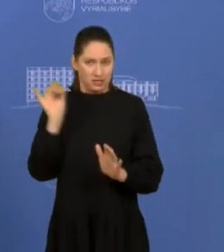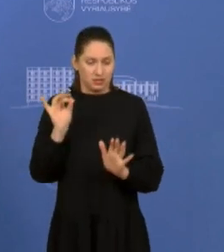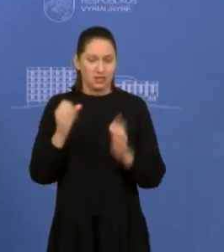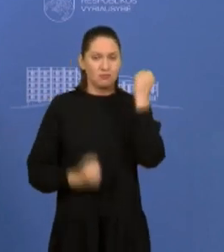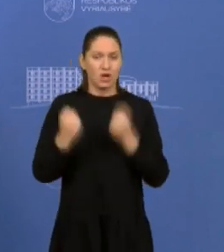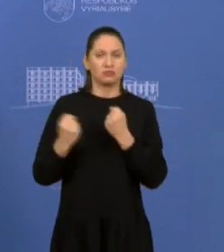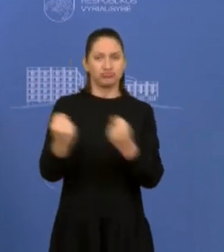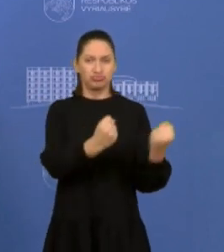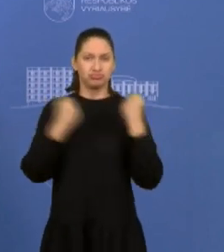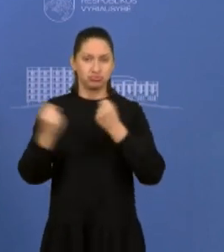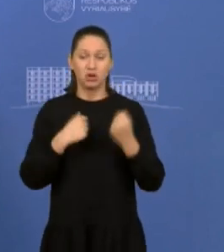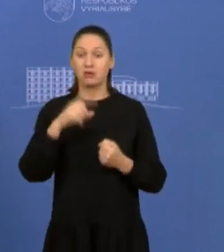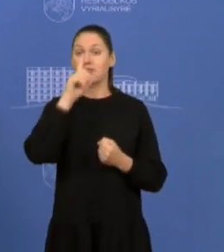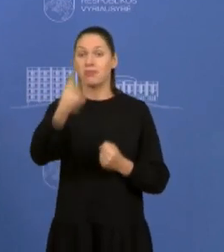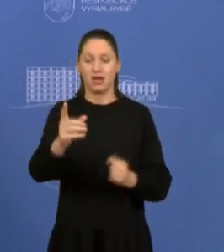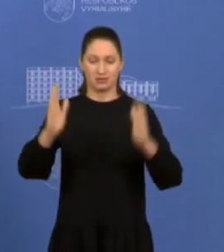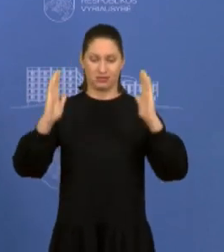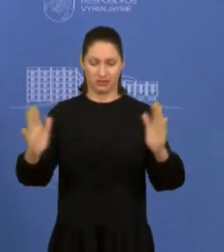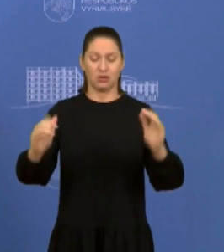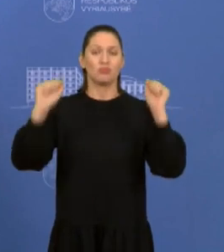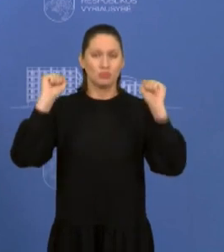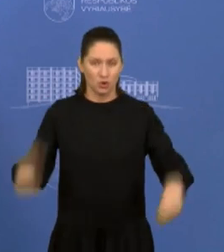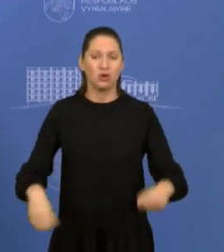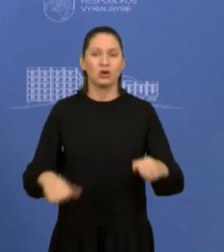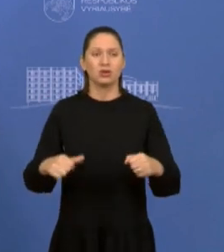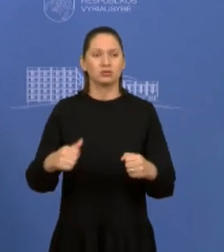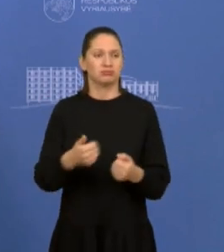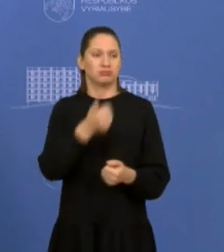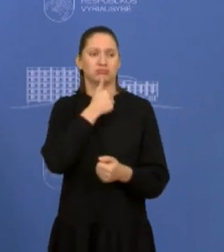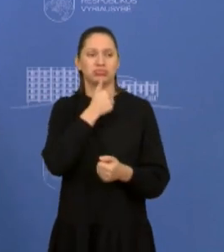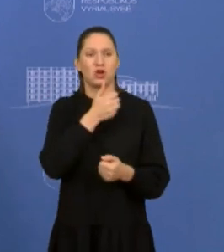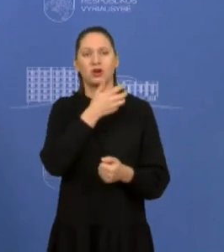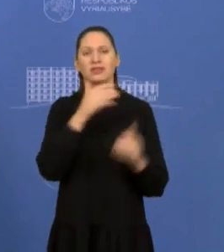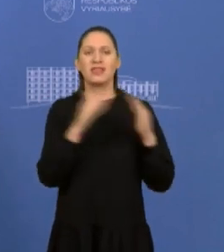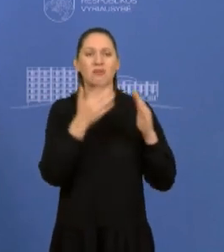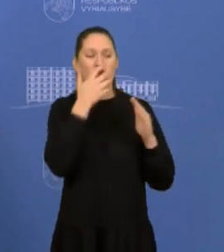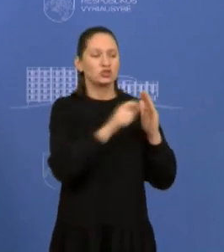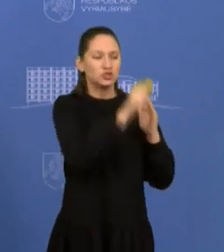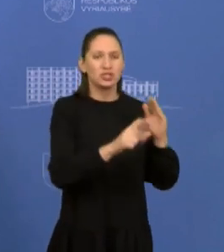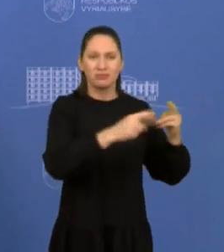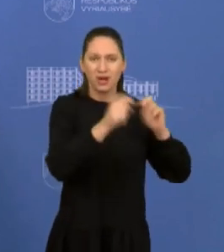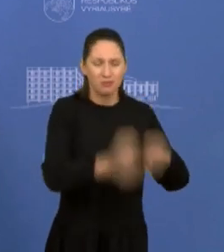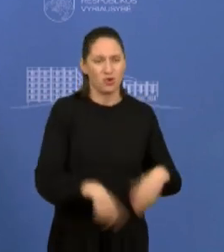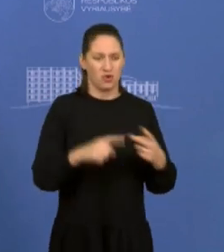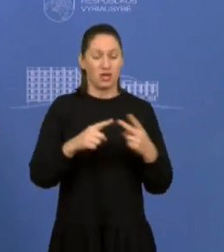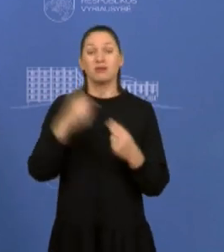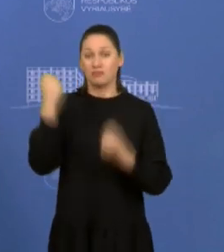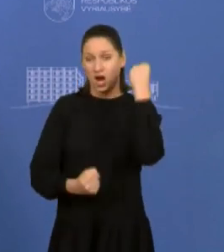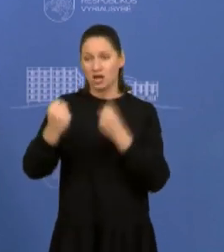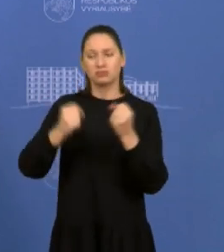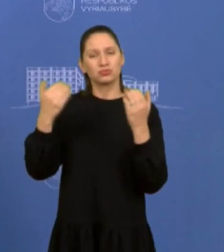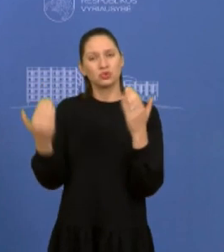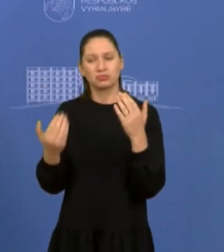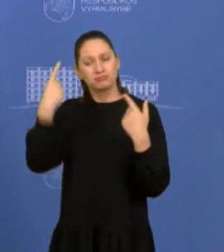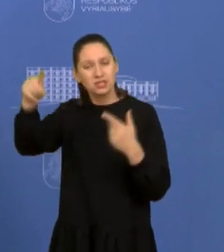Tai yra metai laiko, kai pasikeisti šildymo rūšį, transporto rūšį, ir nemokėti